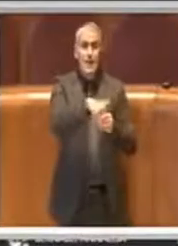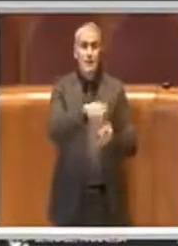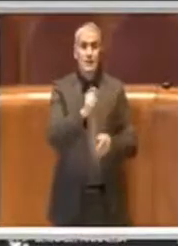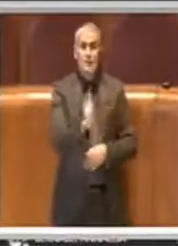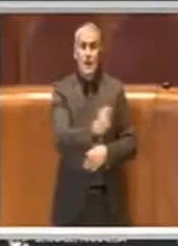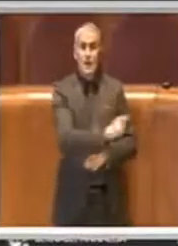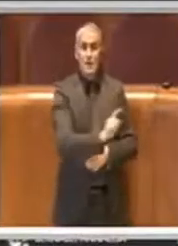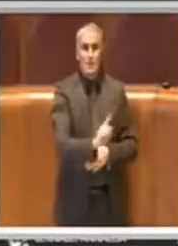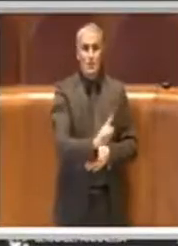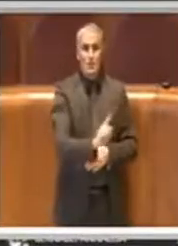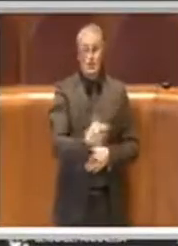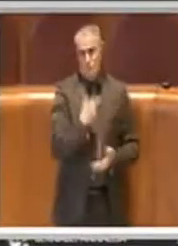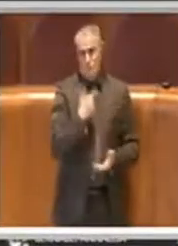grazie Presidente